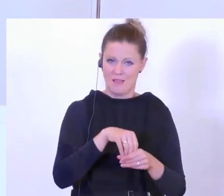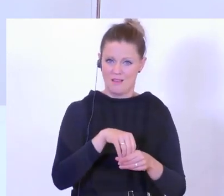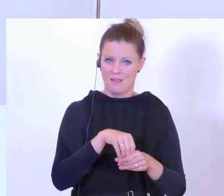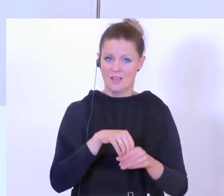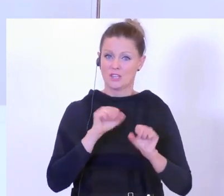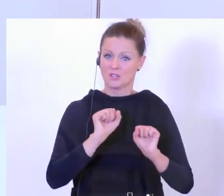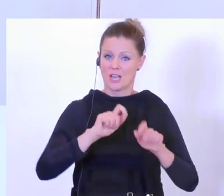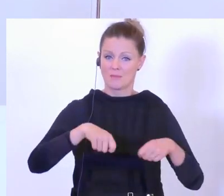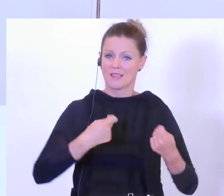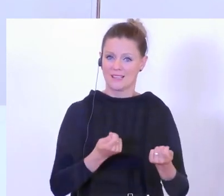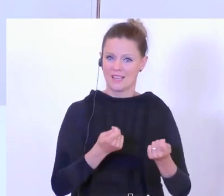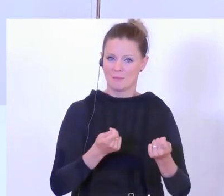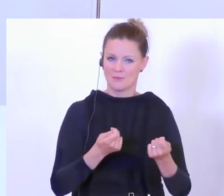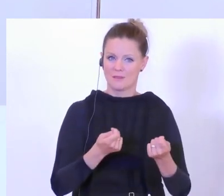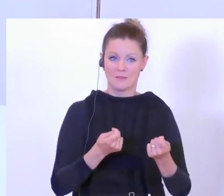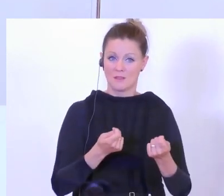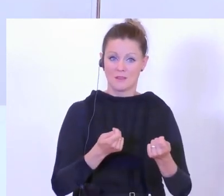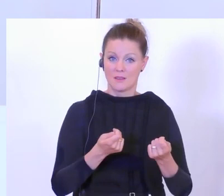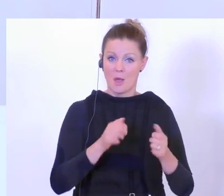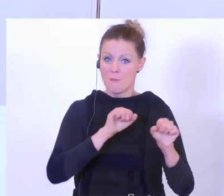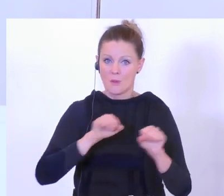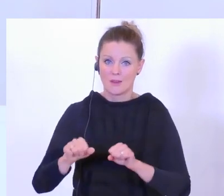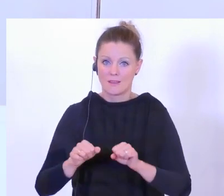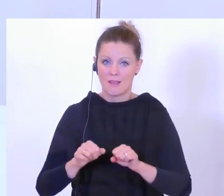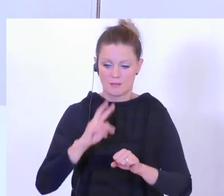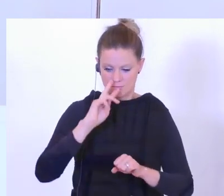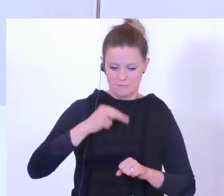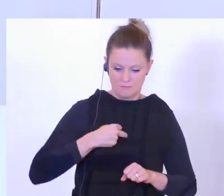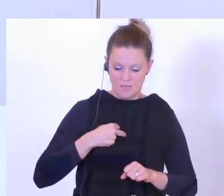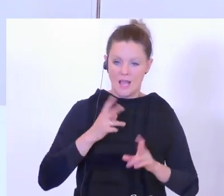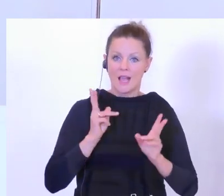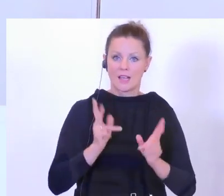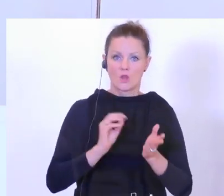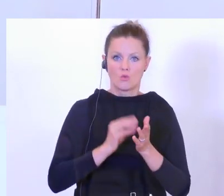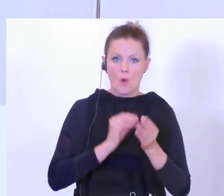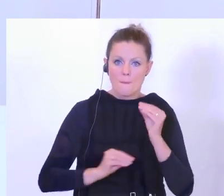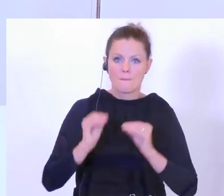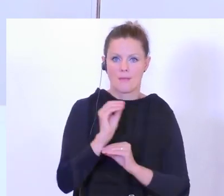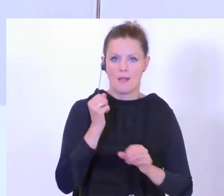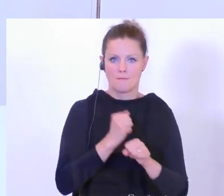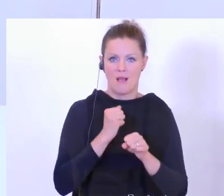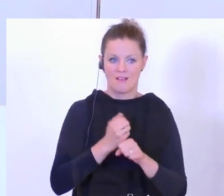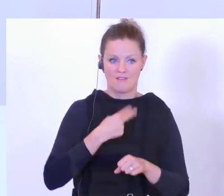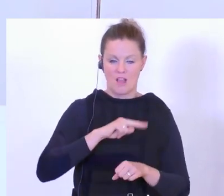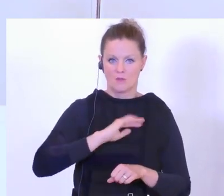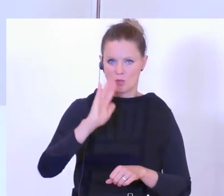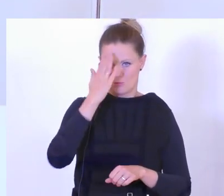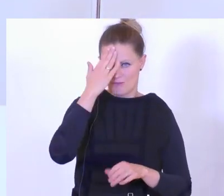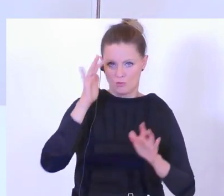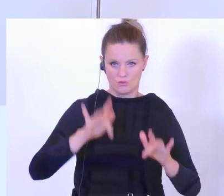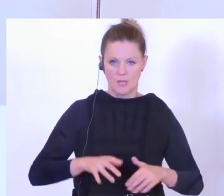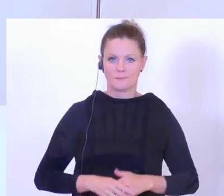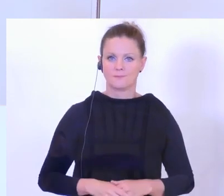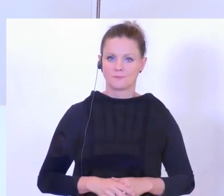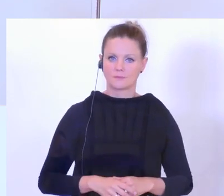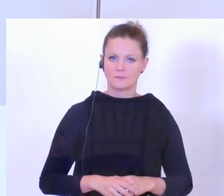das Potenzial, sich zu hinterfragen, können wir noch mehr tun, um uns dieser Verantwortung bewusst zu sein. Das ist sozusagen